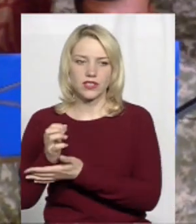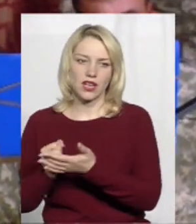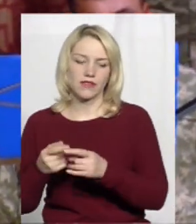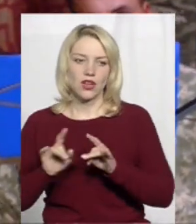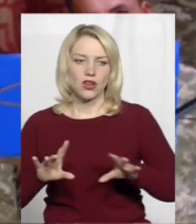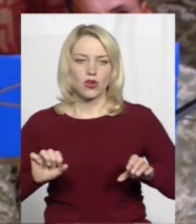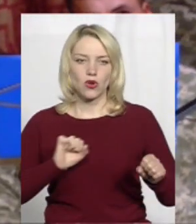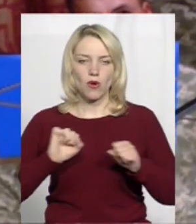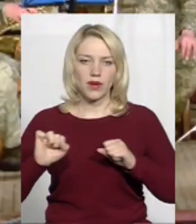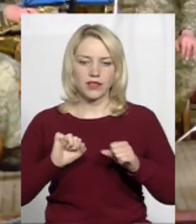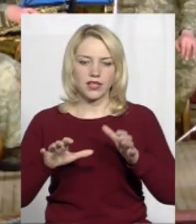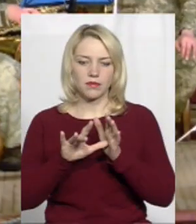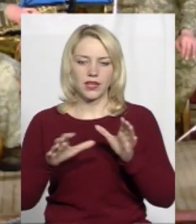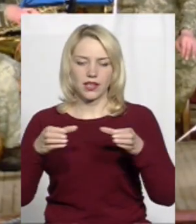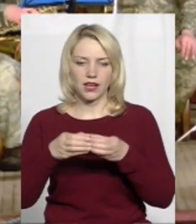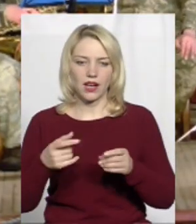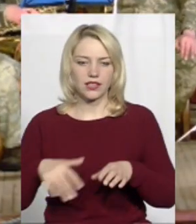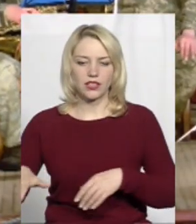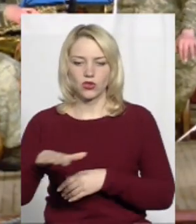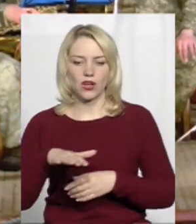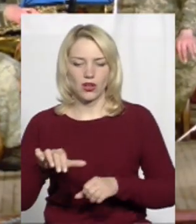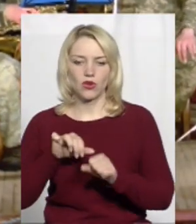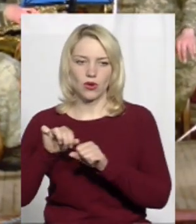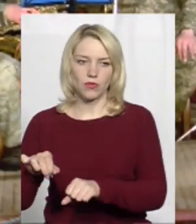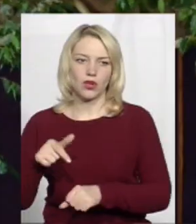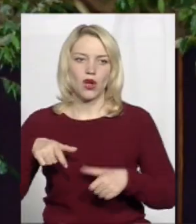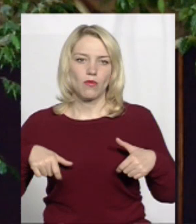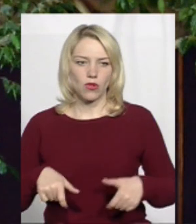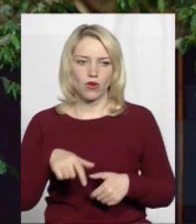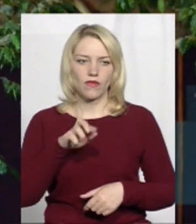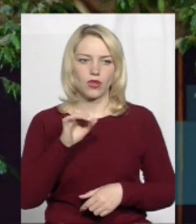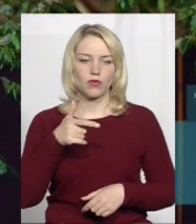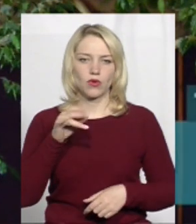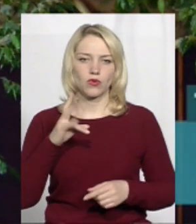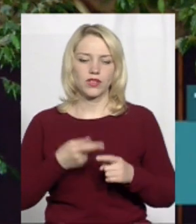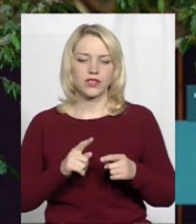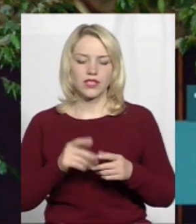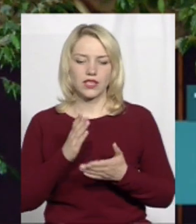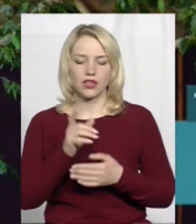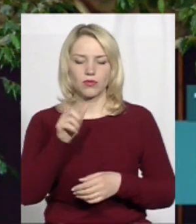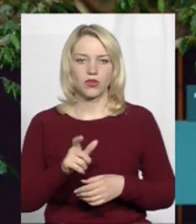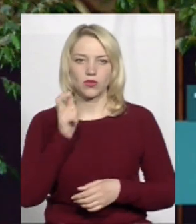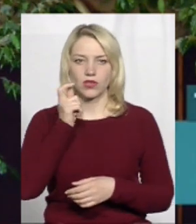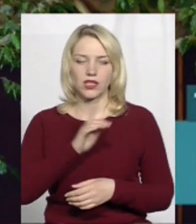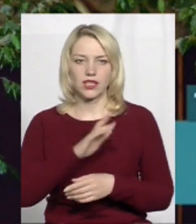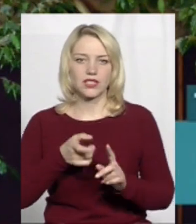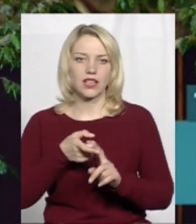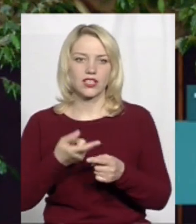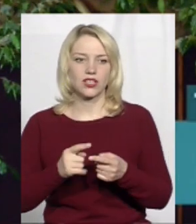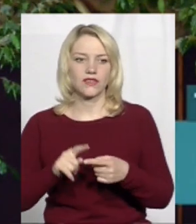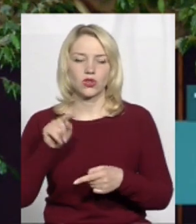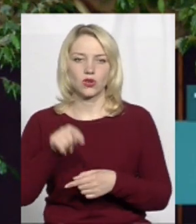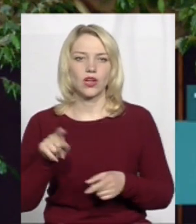бригади територіальної оборони Хмельницької області полковник Ігор Бугун. Це є громадян України. Незалежно від того, який